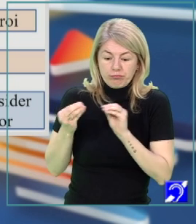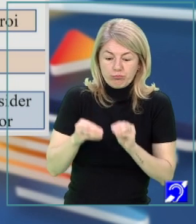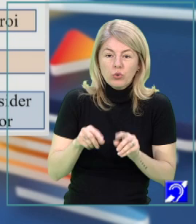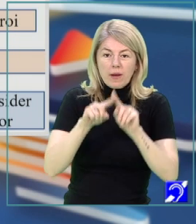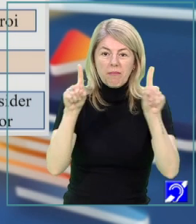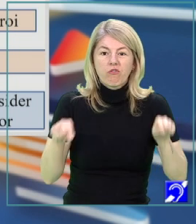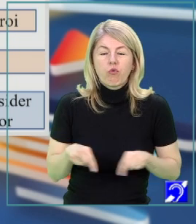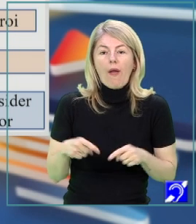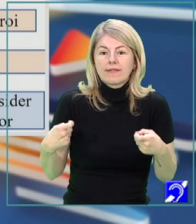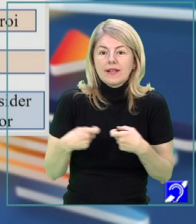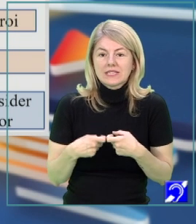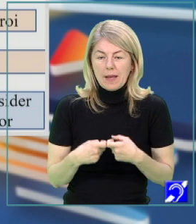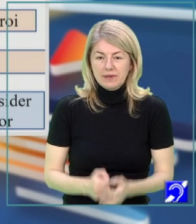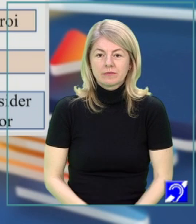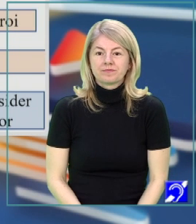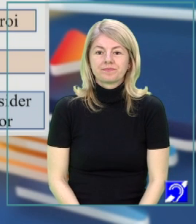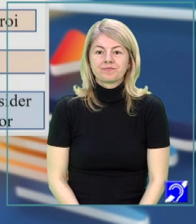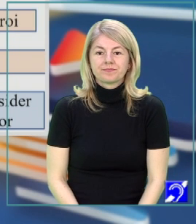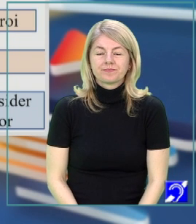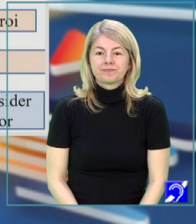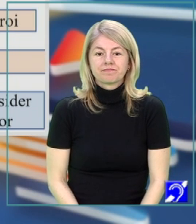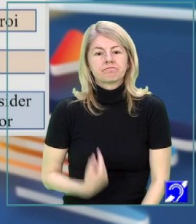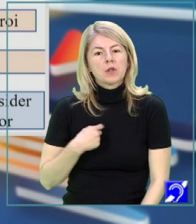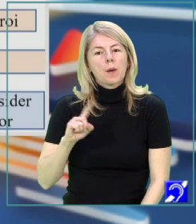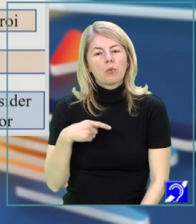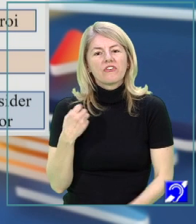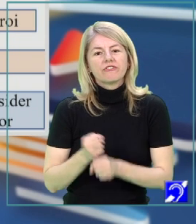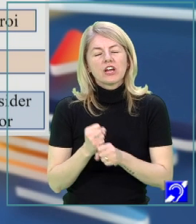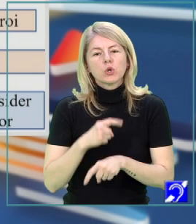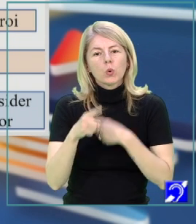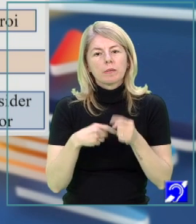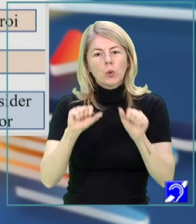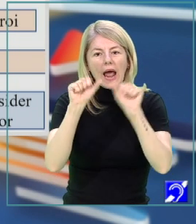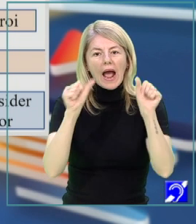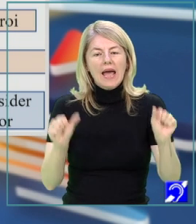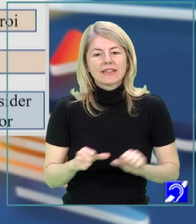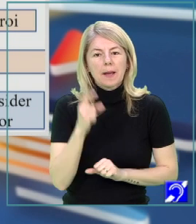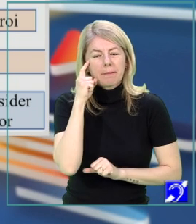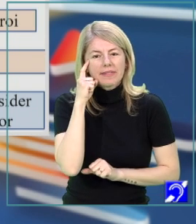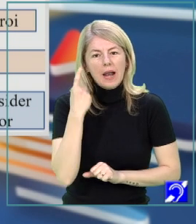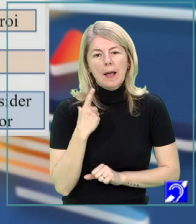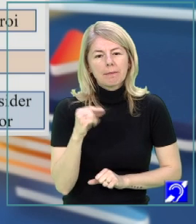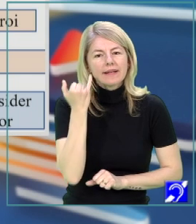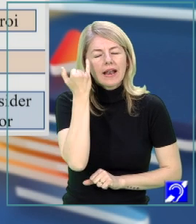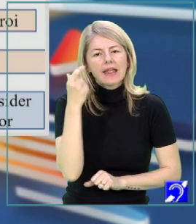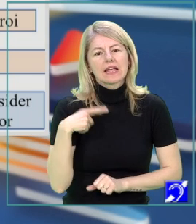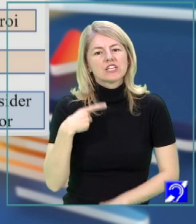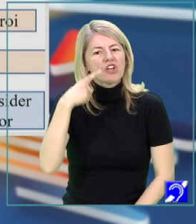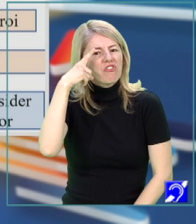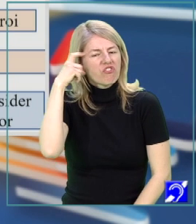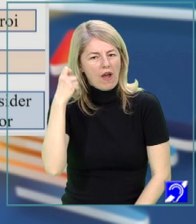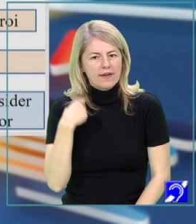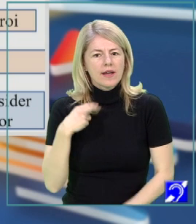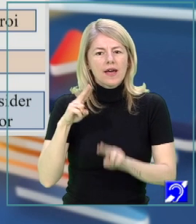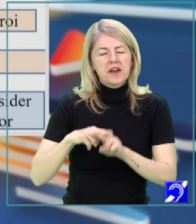compunerea pe foaia de examen. Aș putea face următoarea hartă mentală. Plec de la ideea că este vară și îmi petrec vacanța la